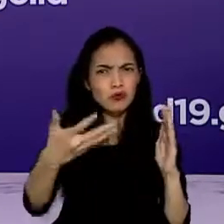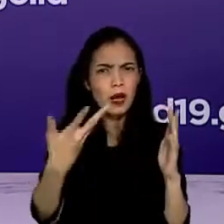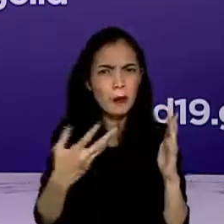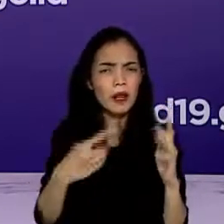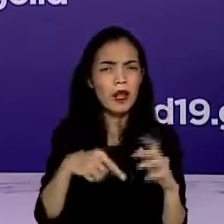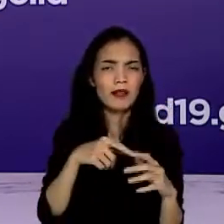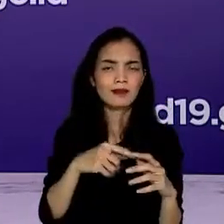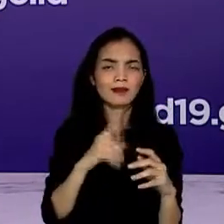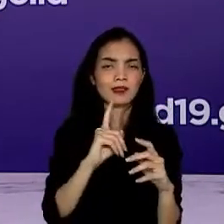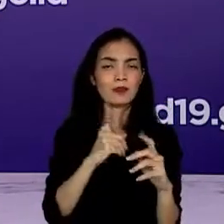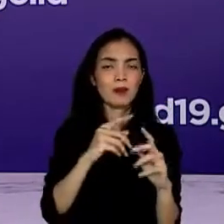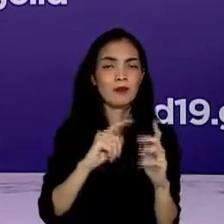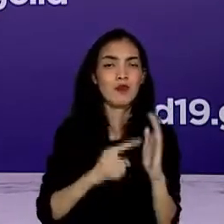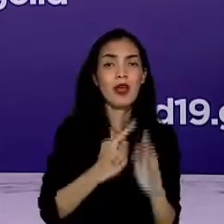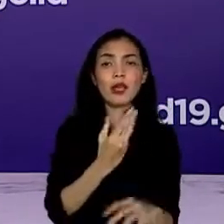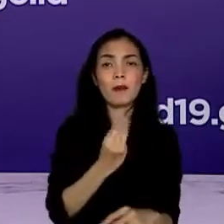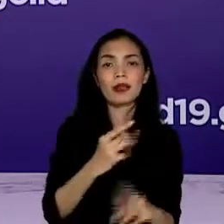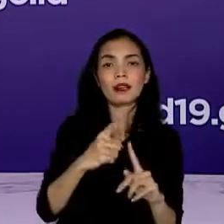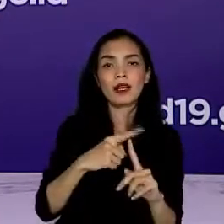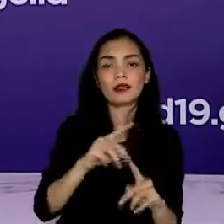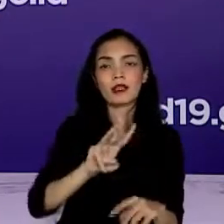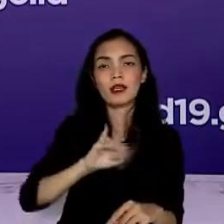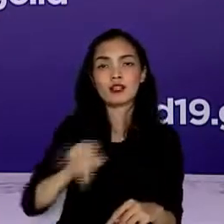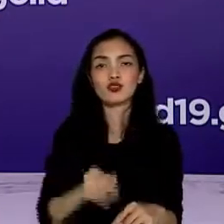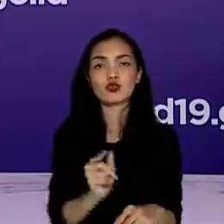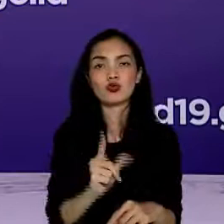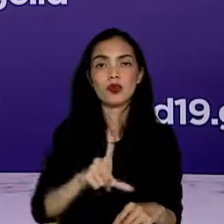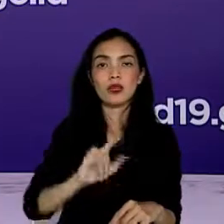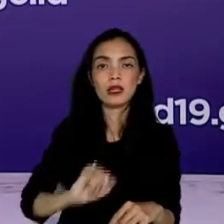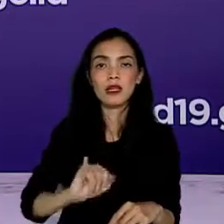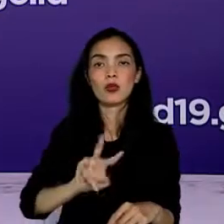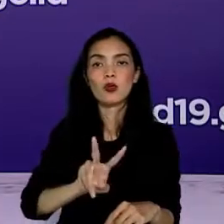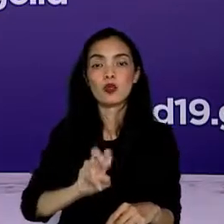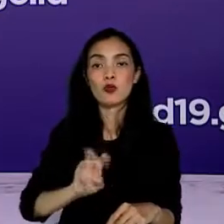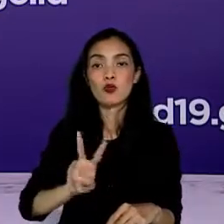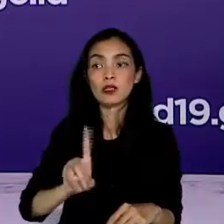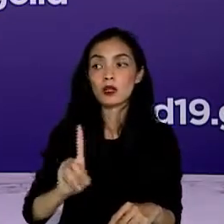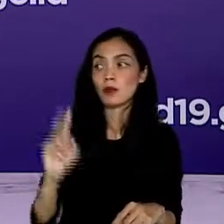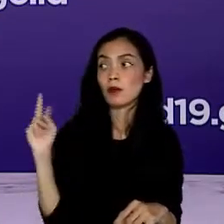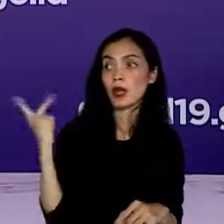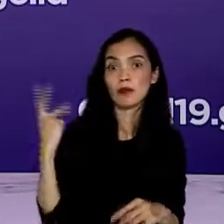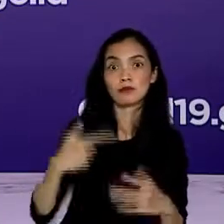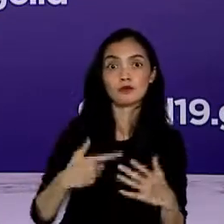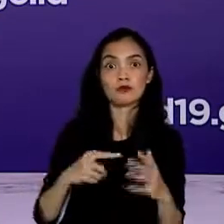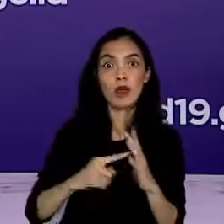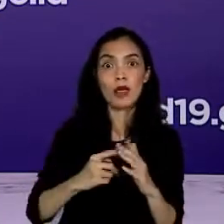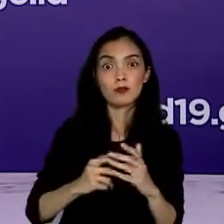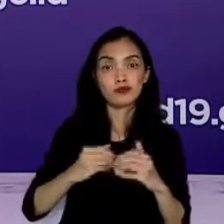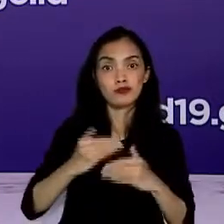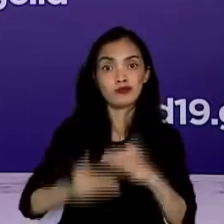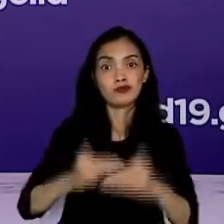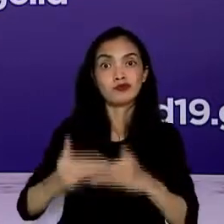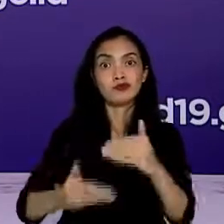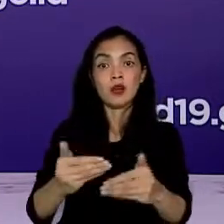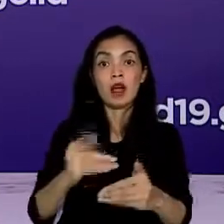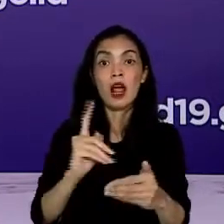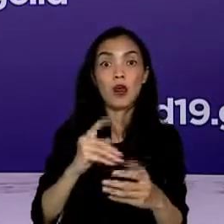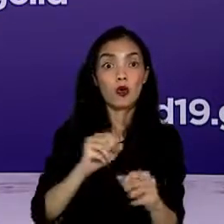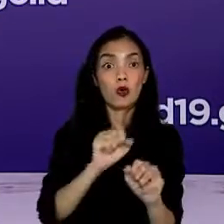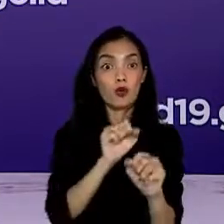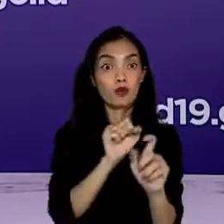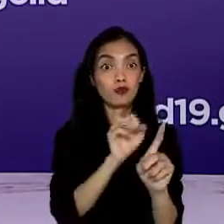3 Juli 2021 lalu. Jika tren kasus COVID-19 mengalami penurunan, maka akan dilakukan